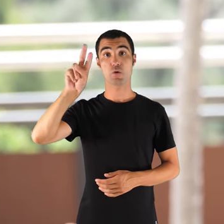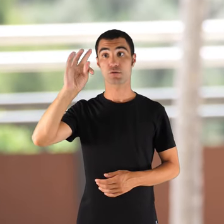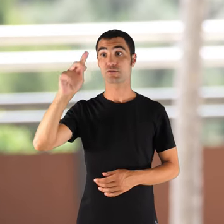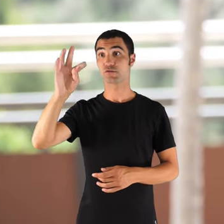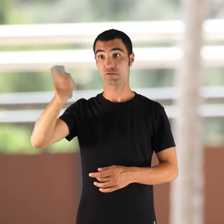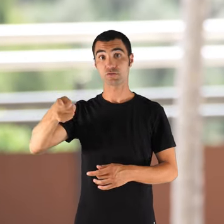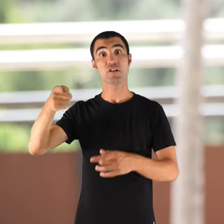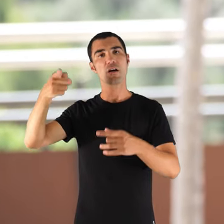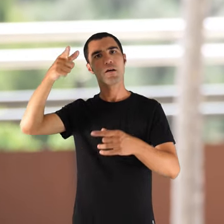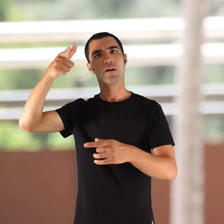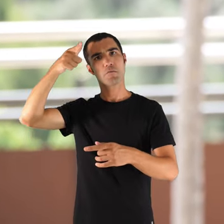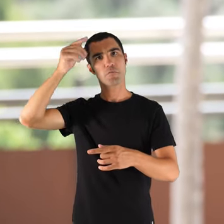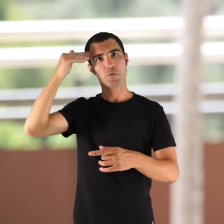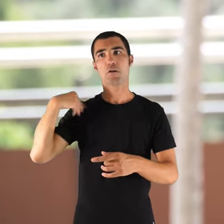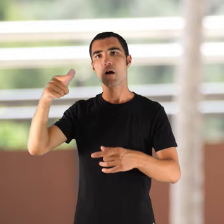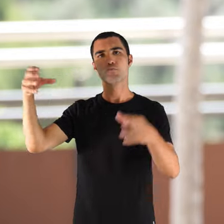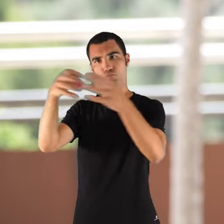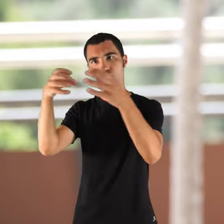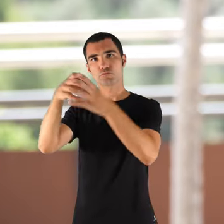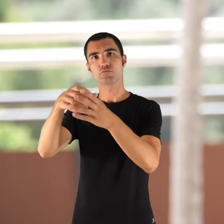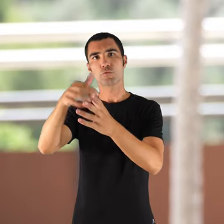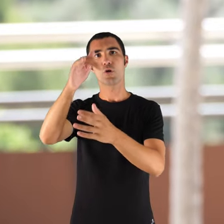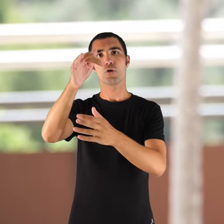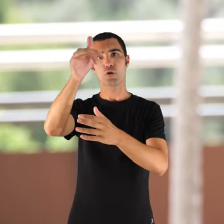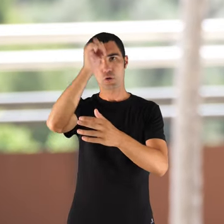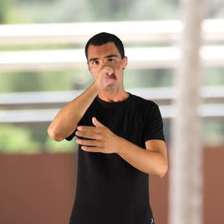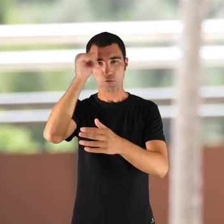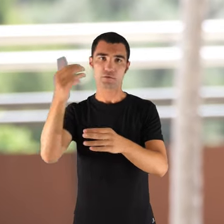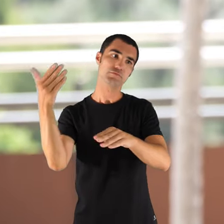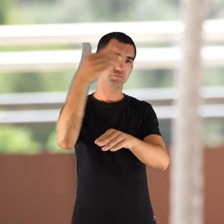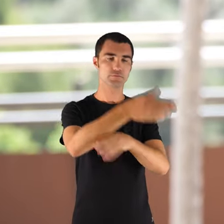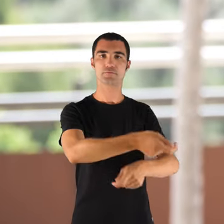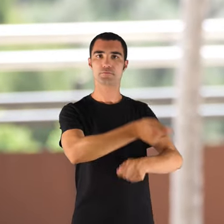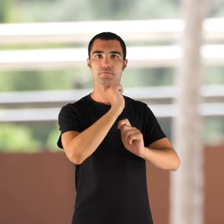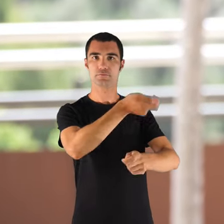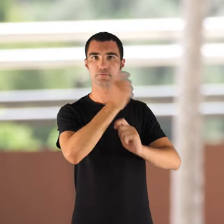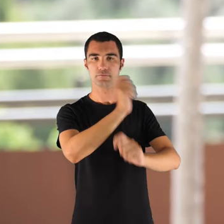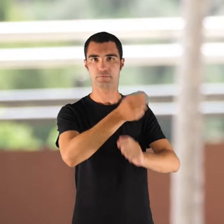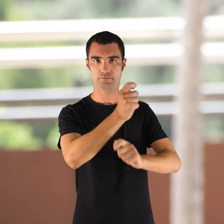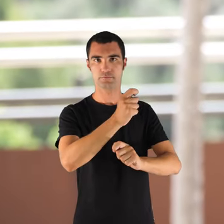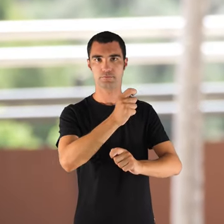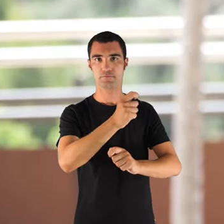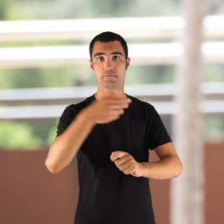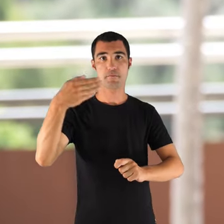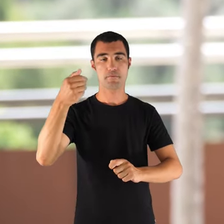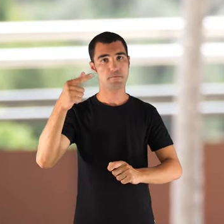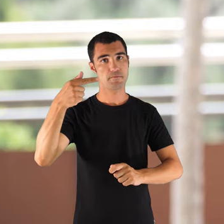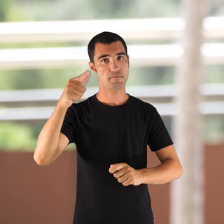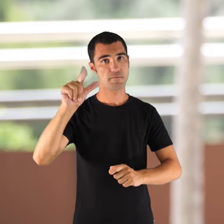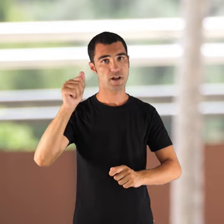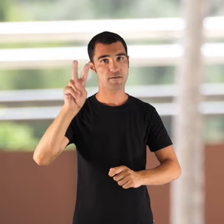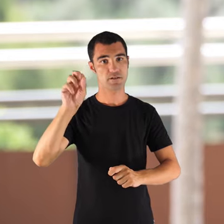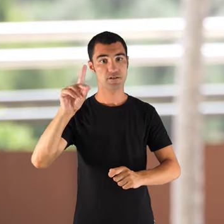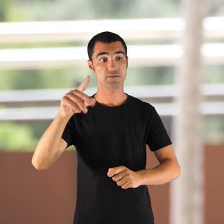cada dia d'un anja anàvem a pescar oblades. Perquè antes, aquí más que menos no tenia